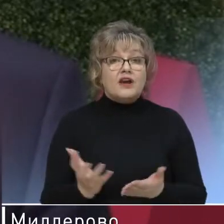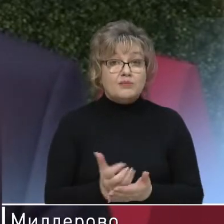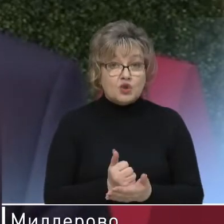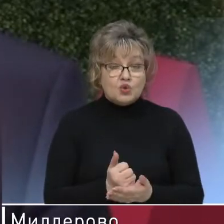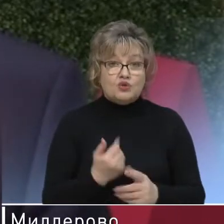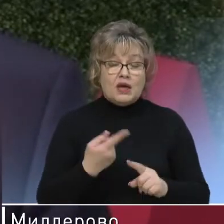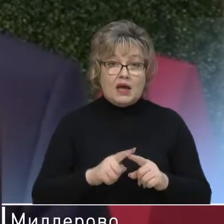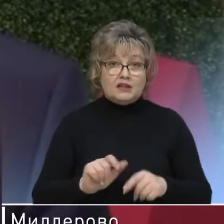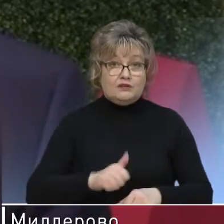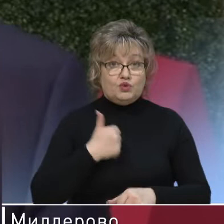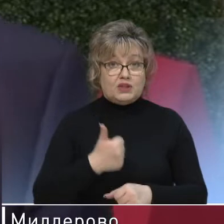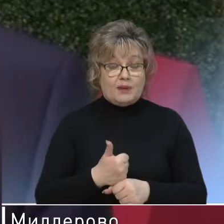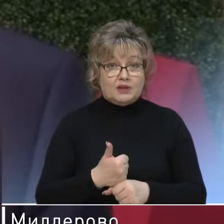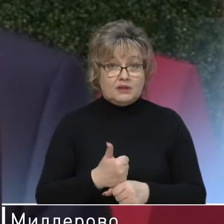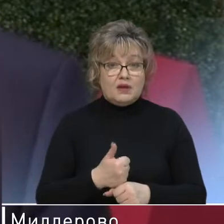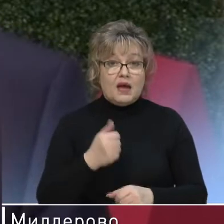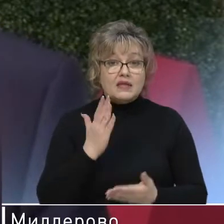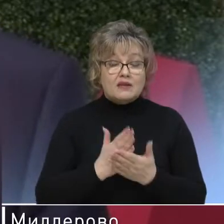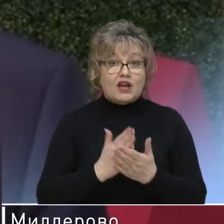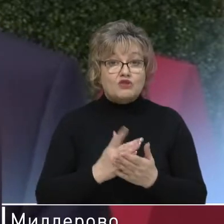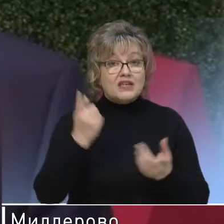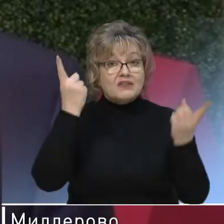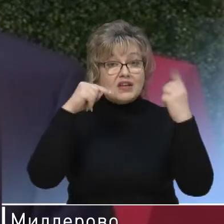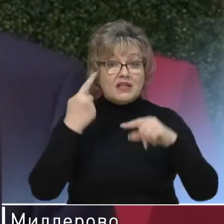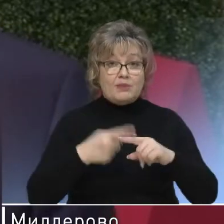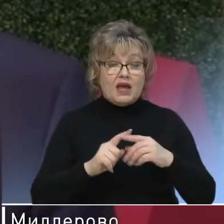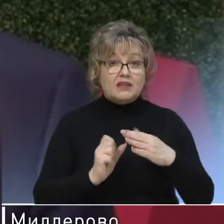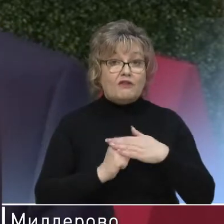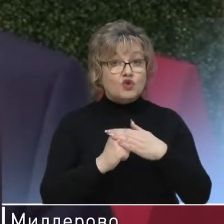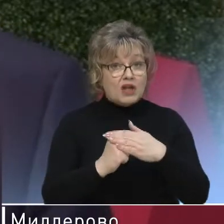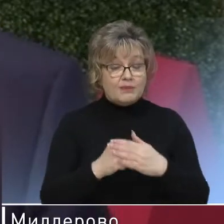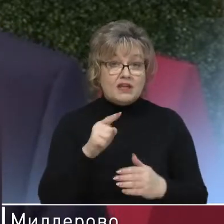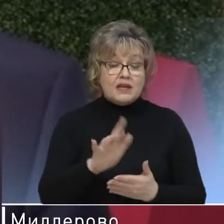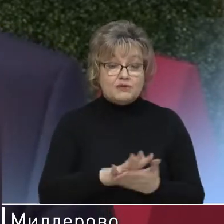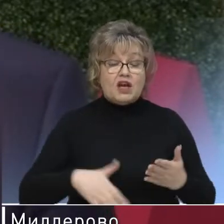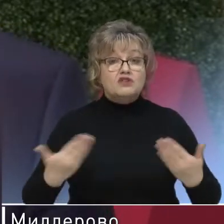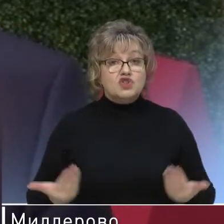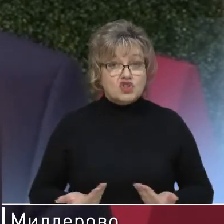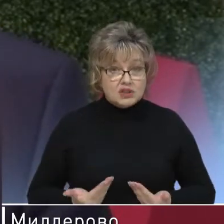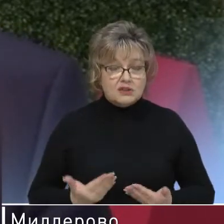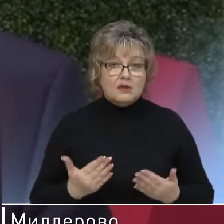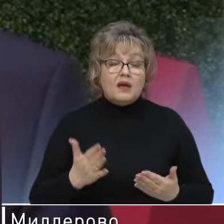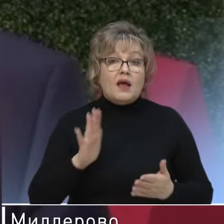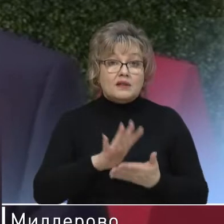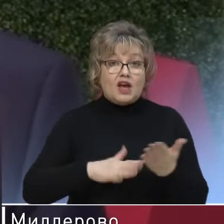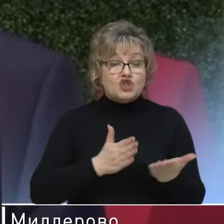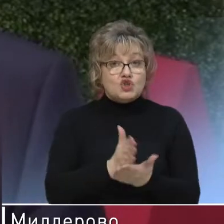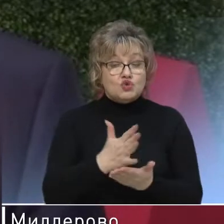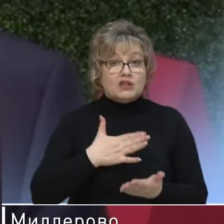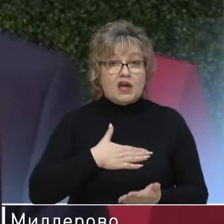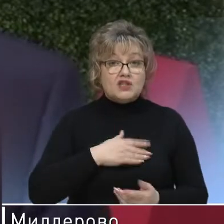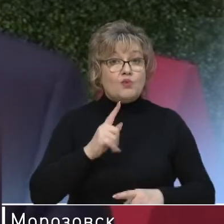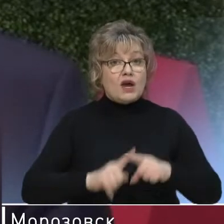этот фундамент. Они являются творцами этого фундамента. Им дальше жить, им дальше служить нашему